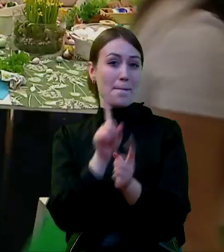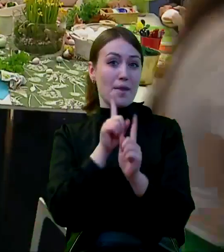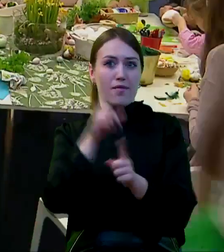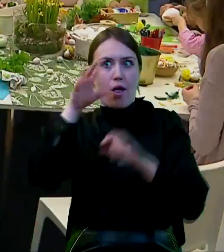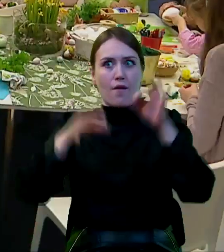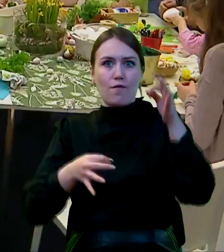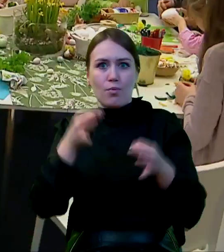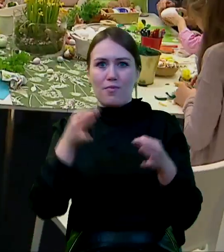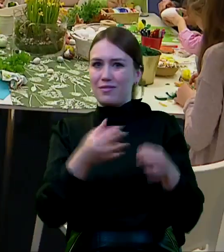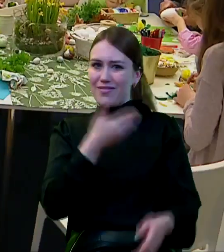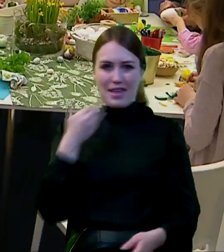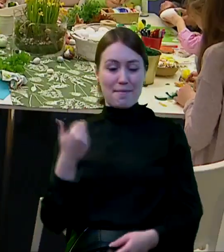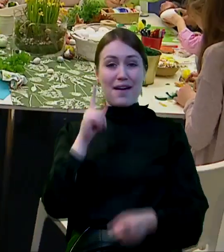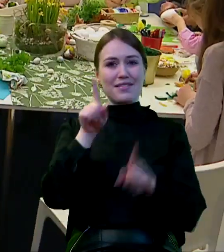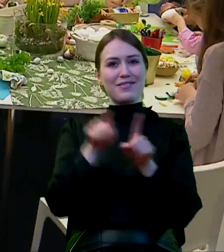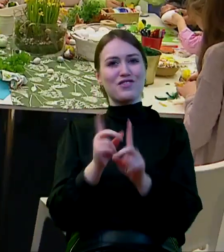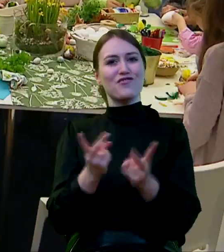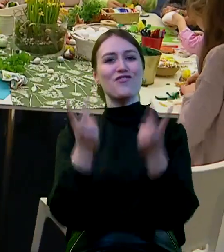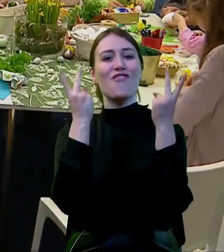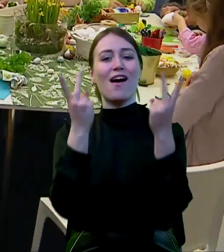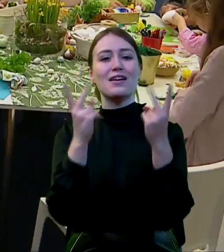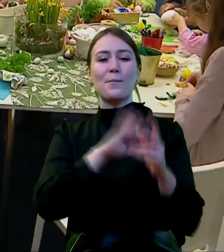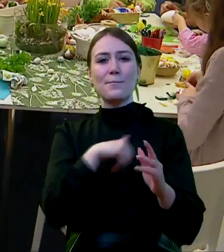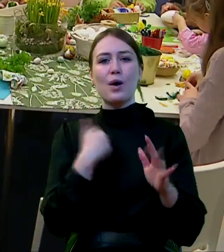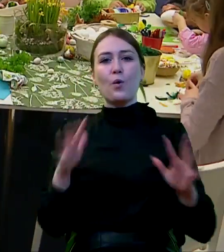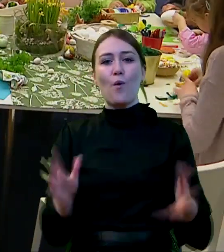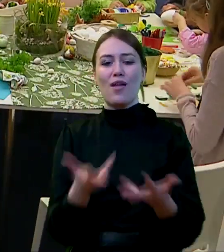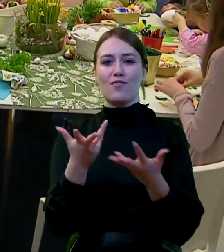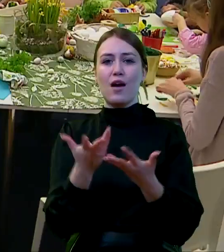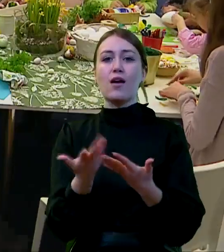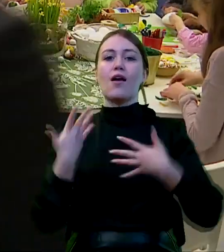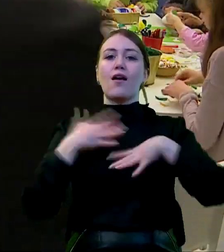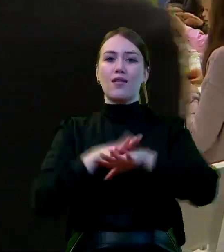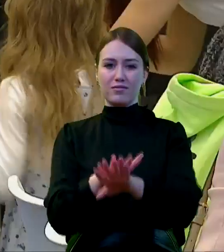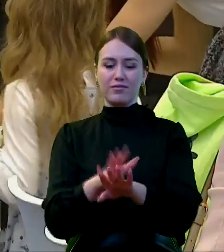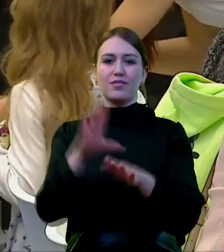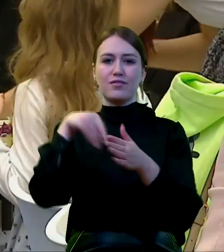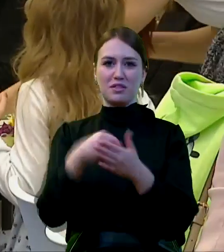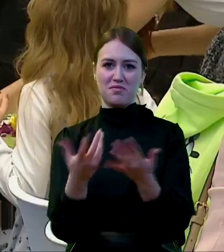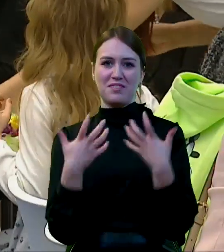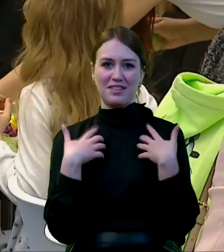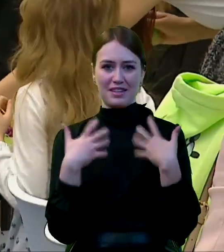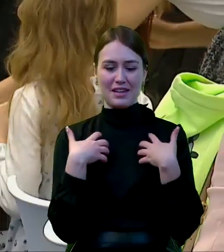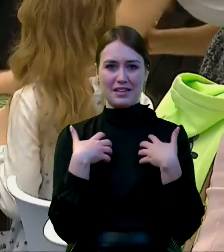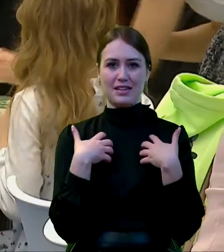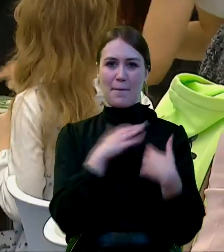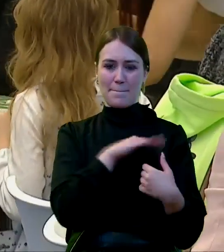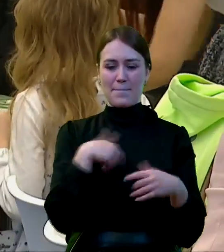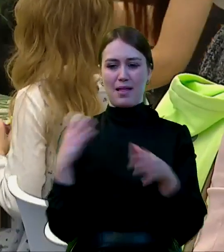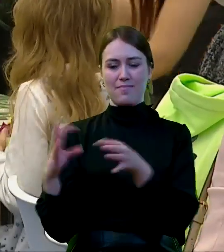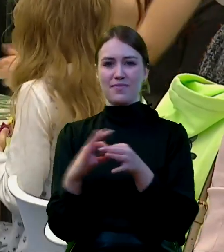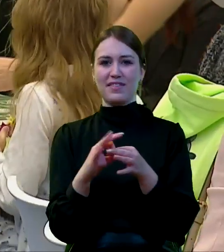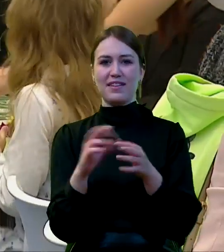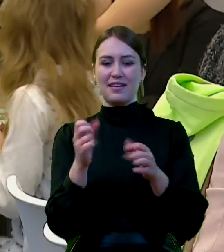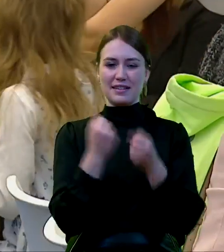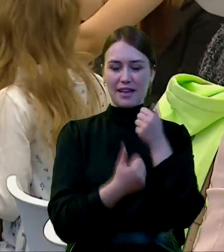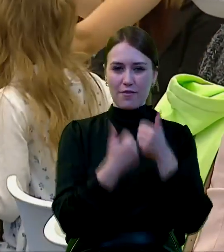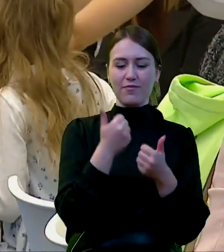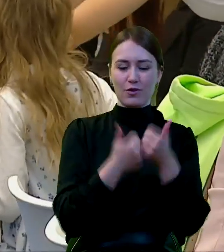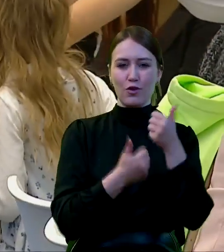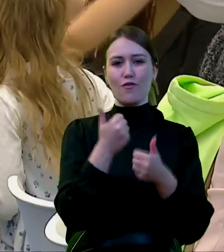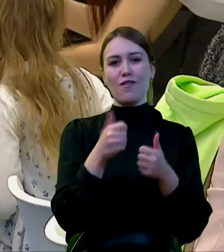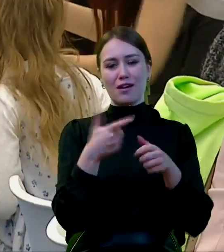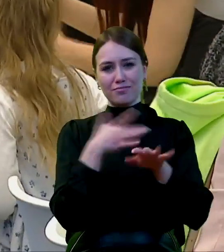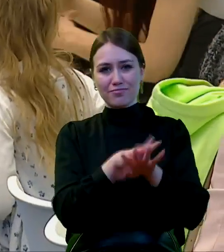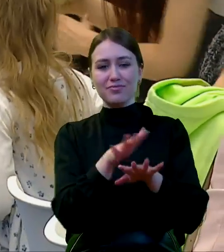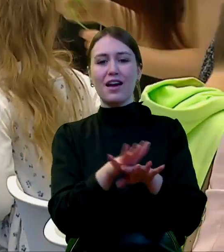wątpliwości, ale równie ważne są ułatwienia w łączeniu życia zawodowego z rodzinnym. Jaką ofertę